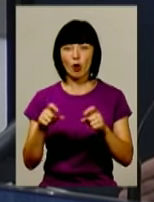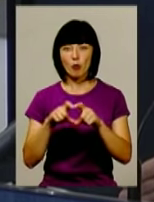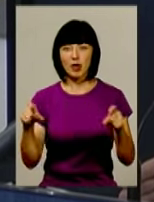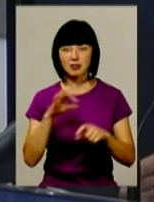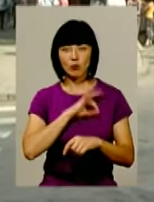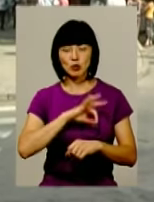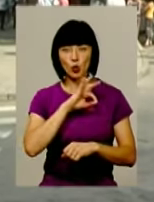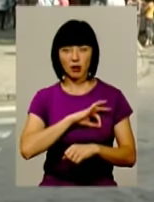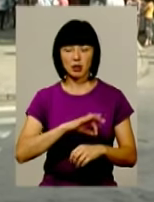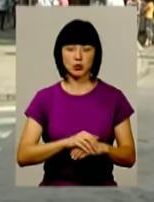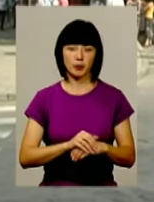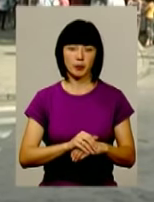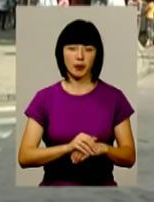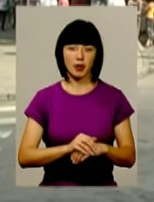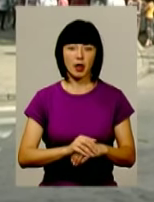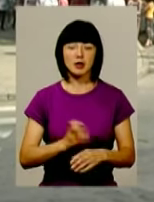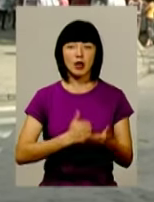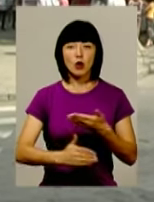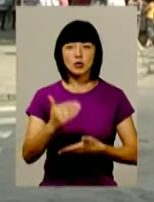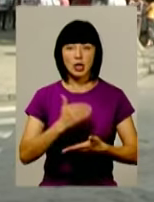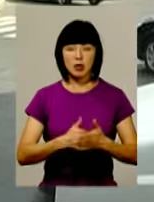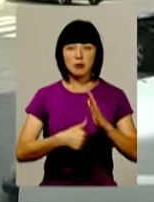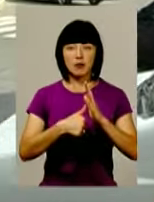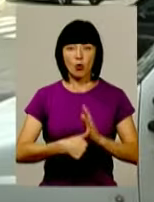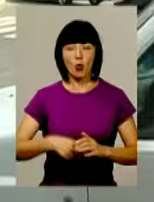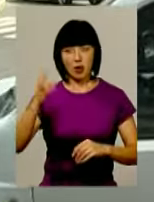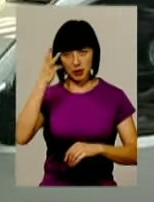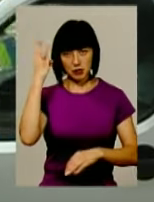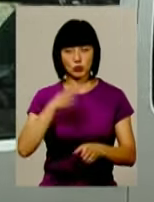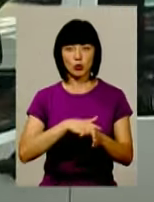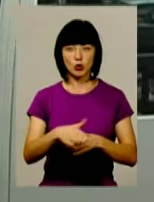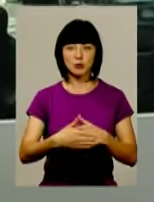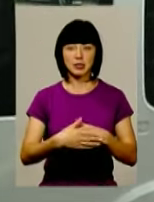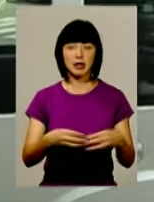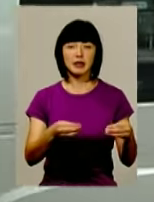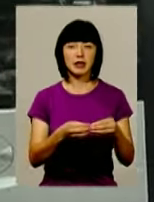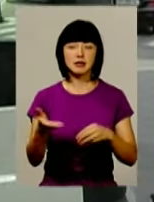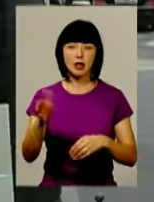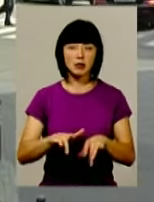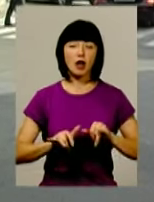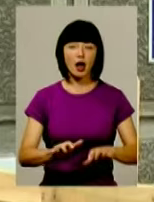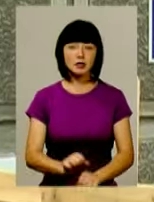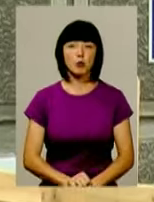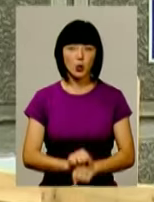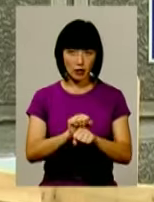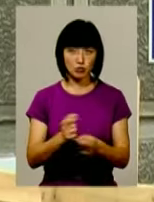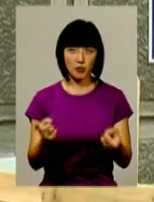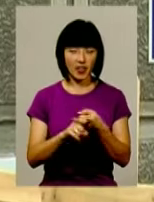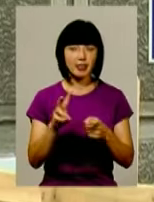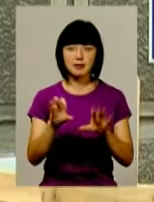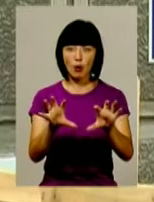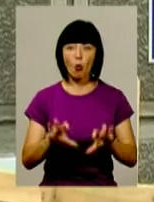експлуатації. Нагадаю, за останні пів року в Хмельницькому відбулося близько десятка акцій протесту, пов'язаних із